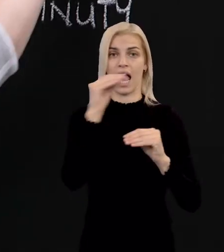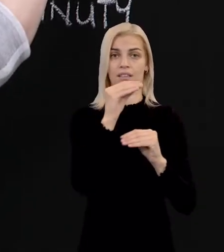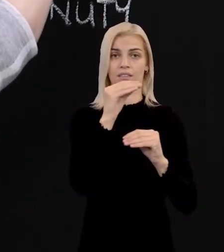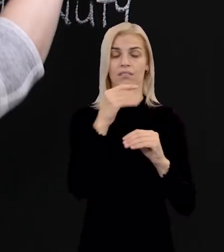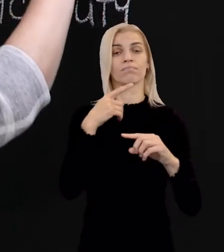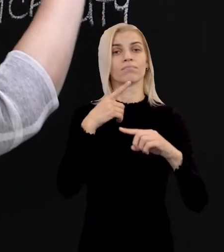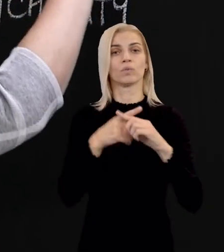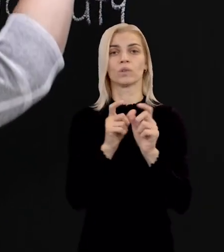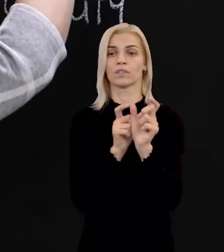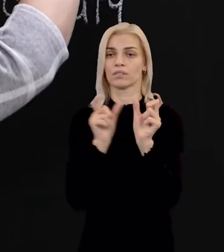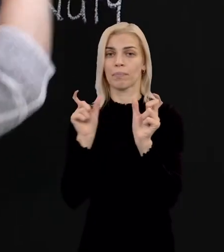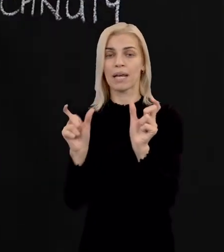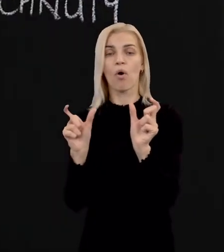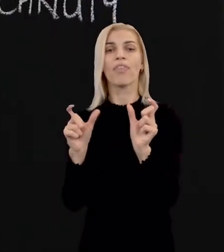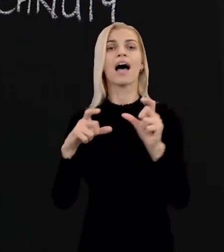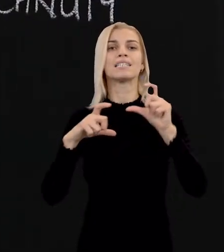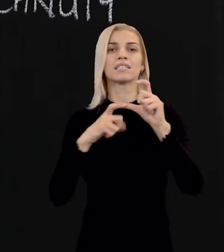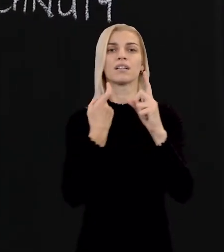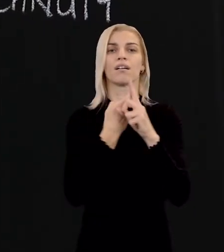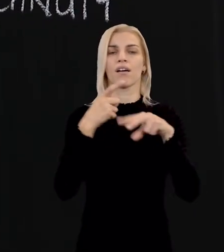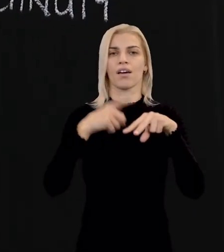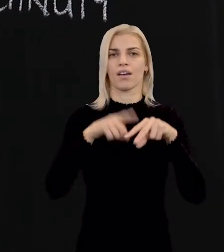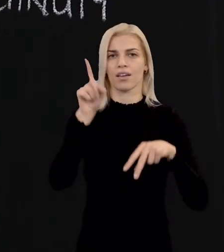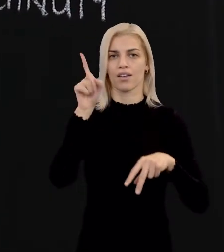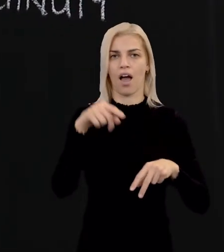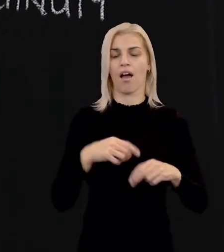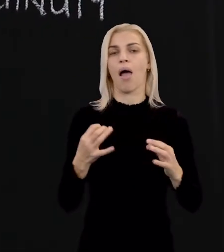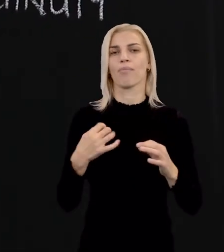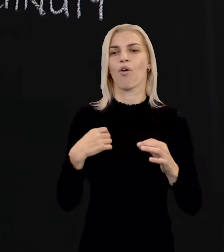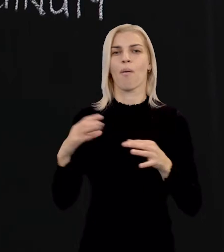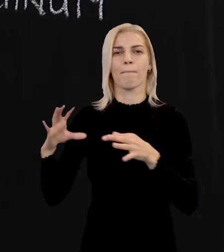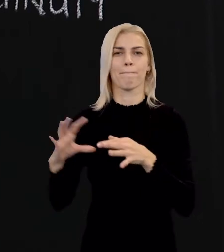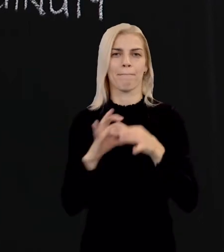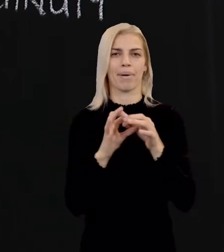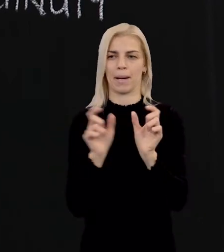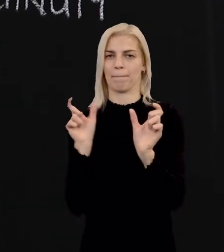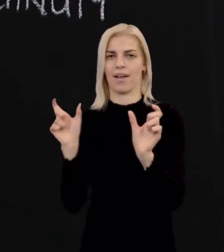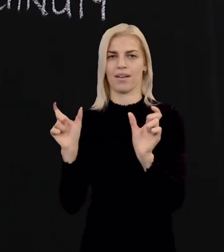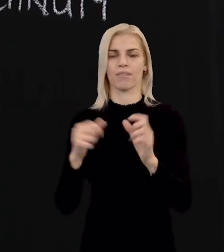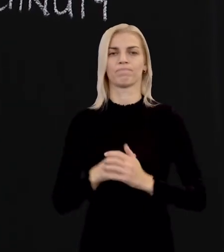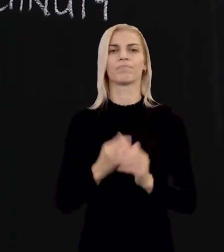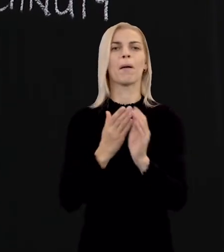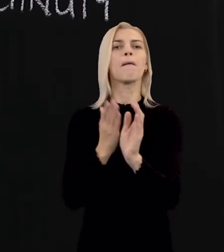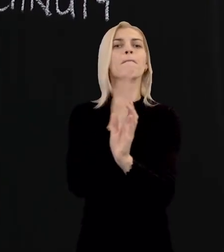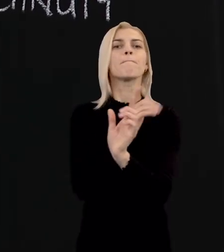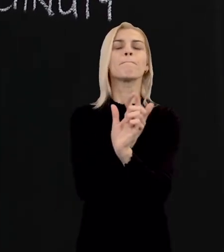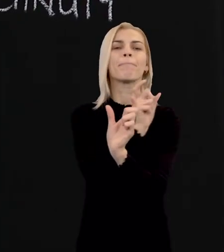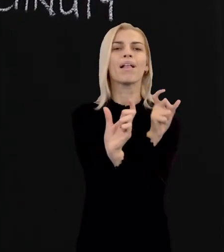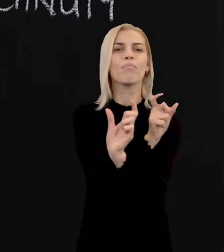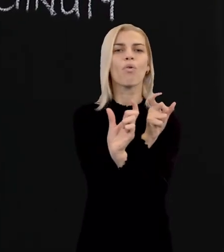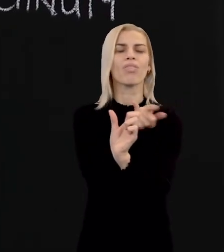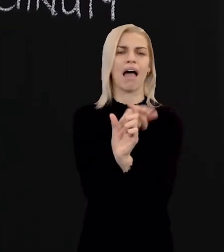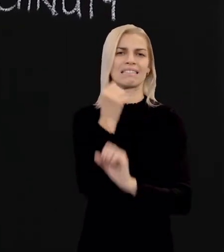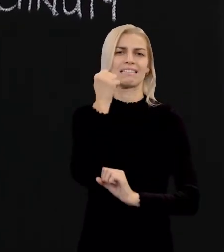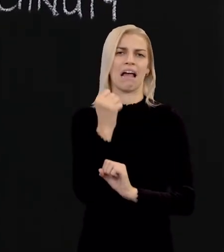ská. To je prípona. Lebo pripájame. Predpona je jasná, že tam to vlastne dávame